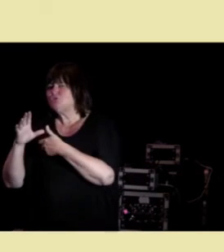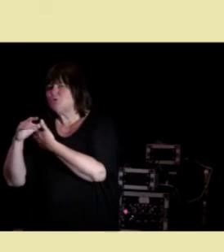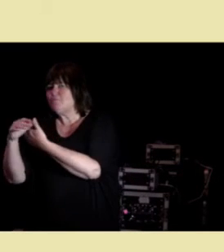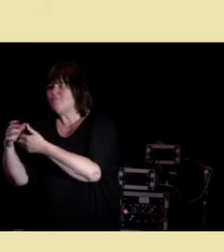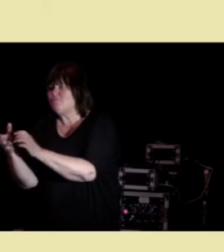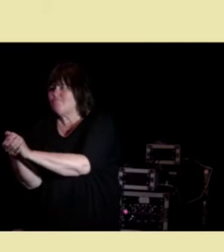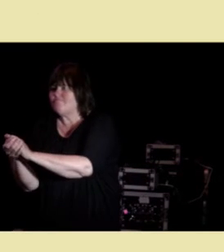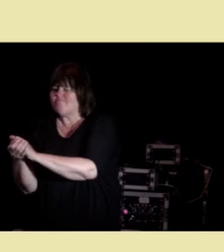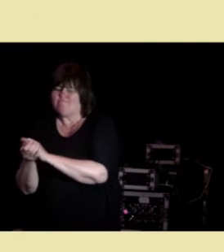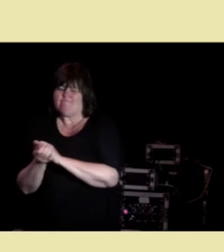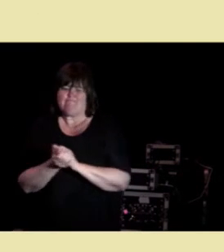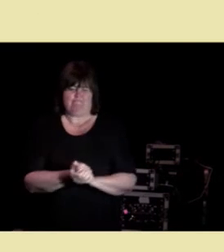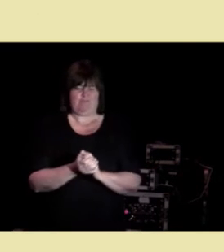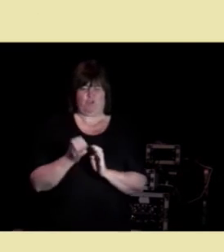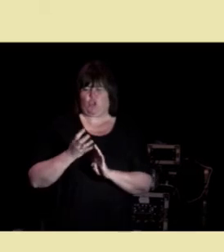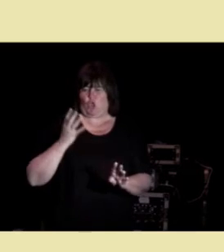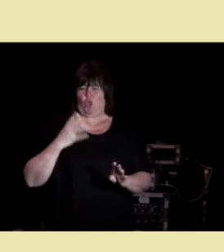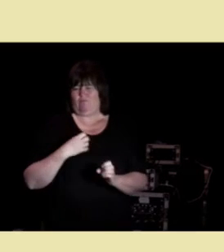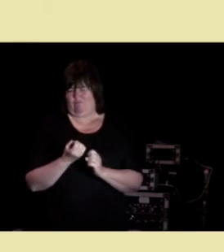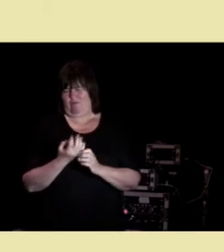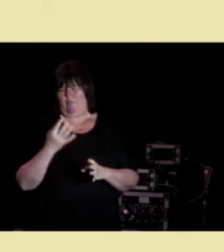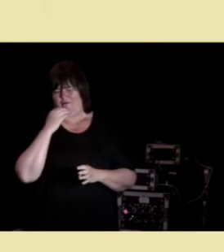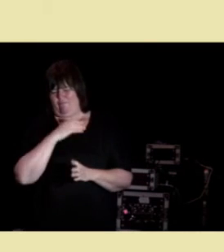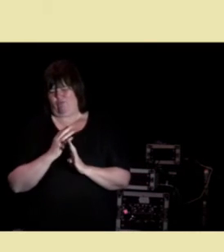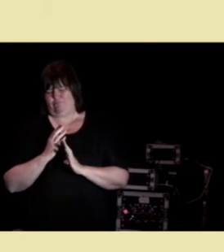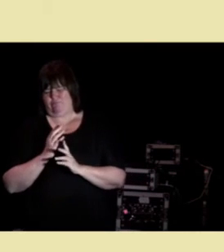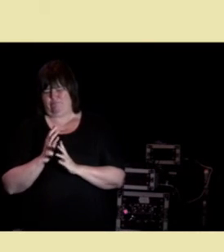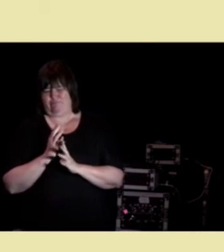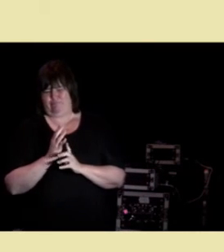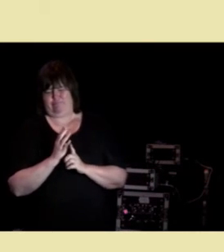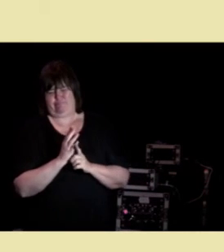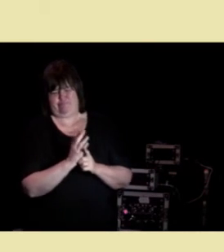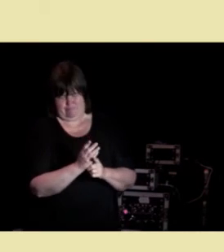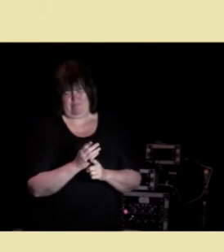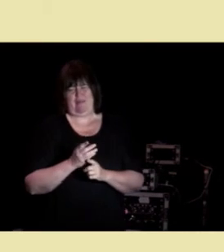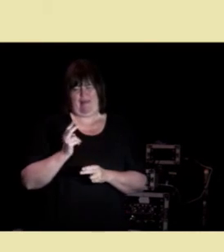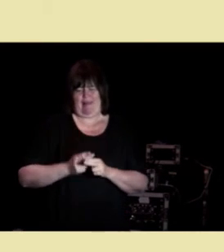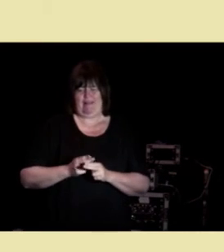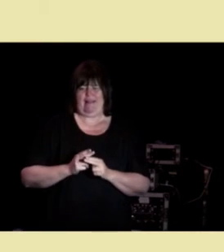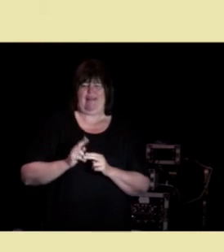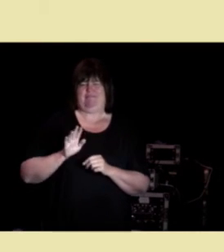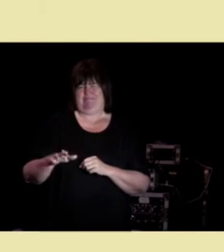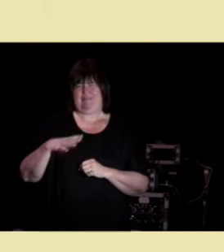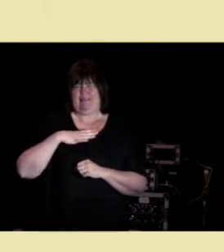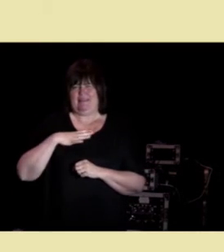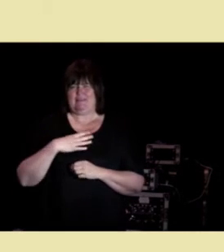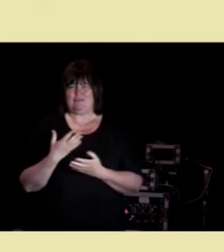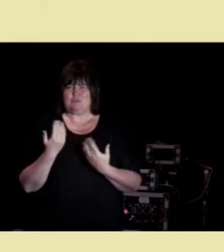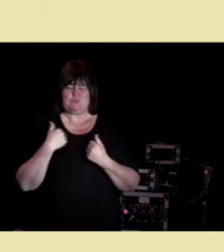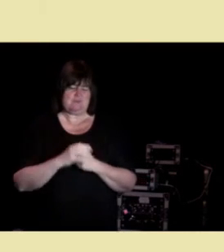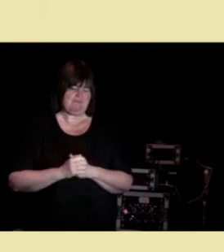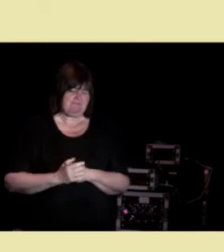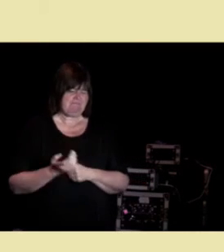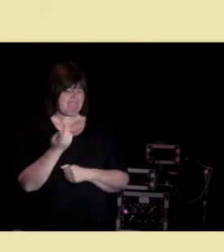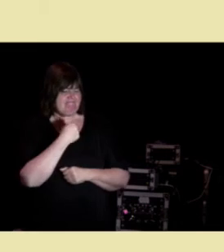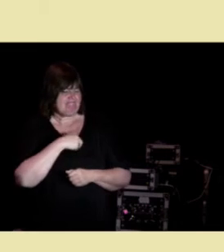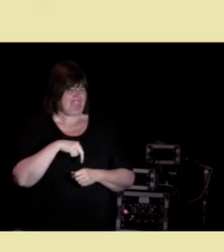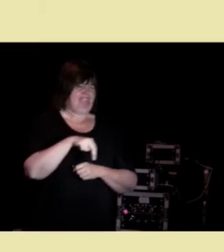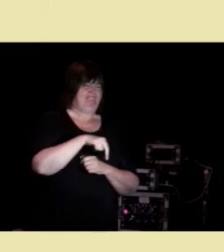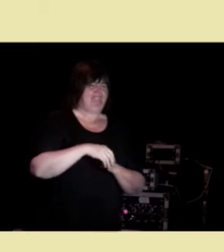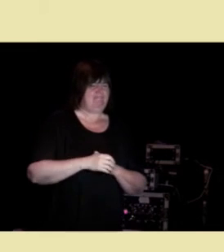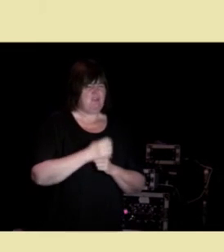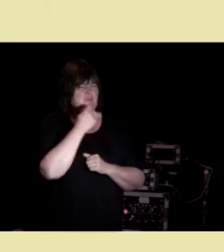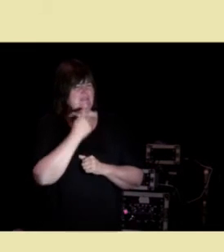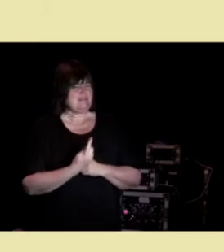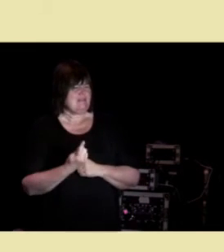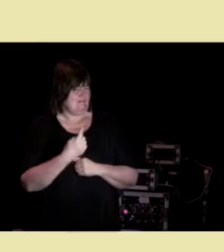Og så sto hun der og ventet da, det var jo folk før han nå. Og så til slutt var det hennes tur. Og så stiller hun seg opp for den her mannen, og så sier